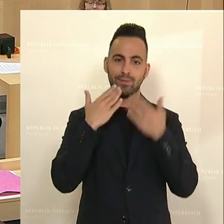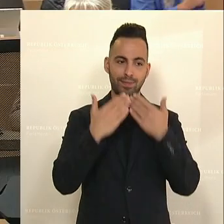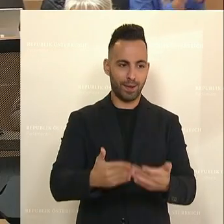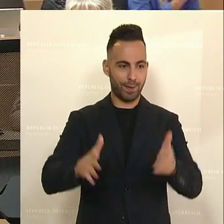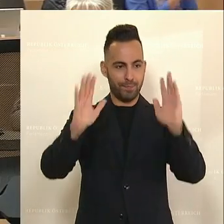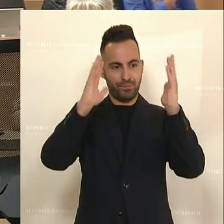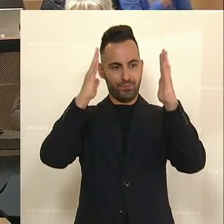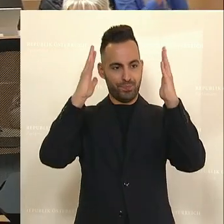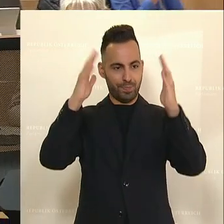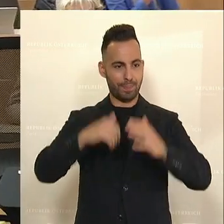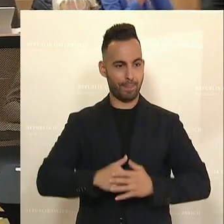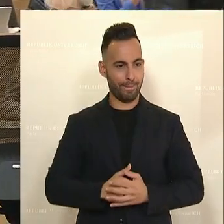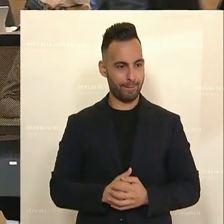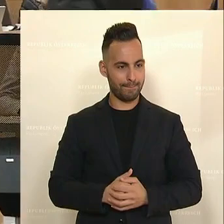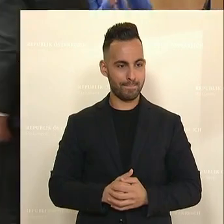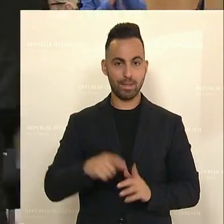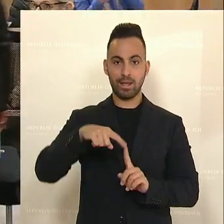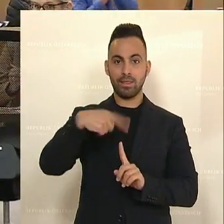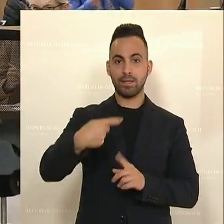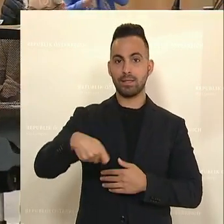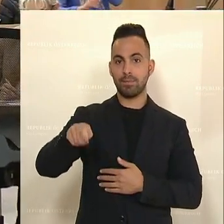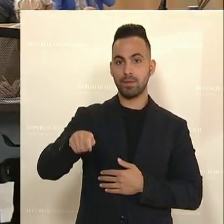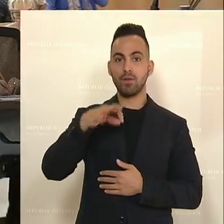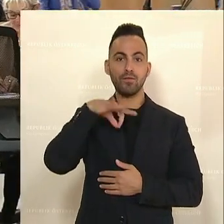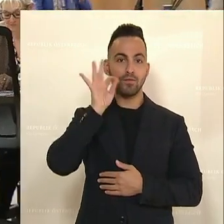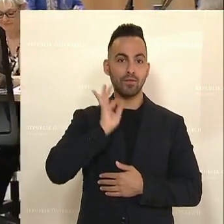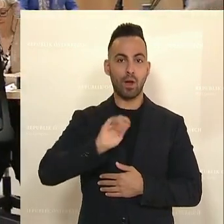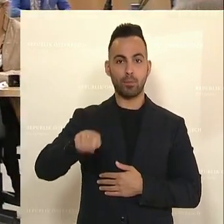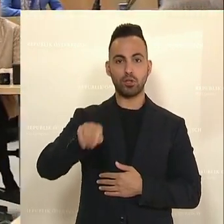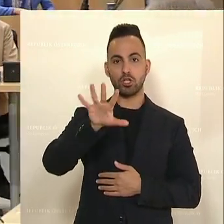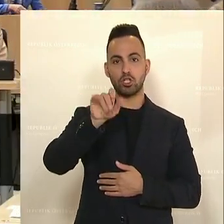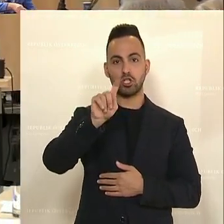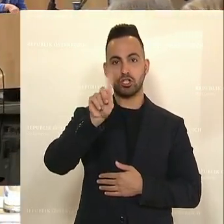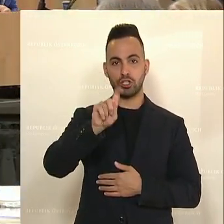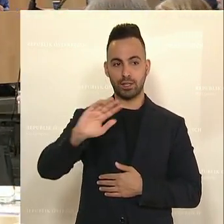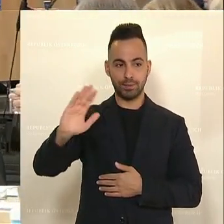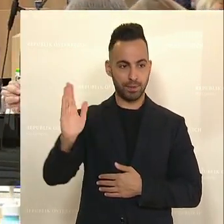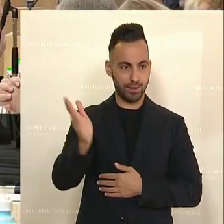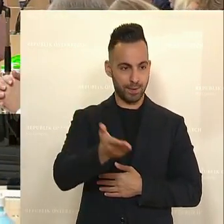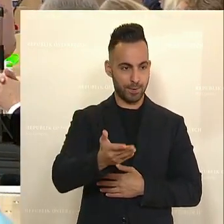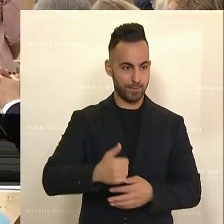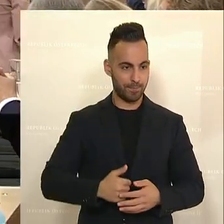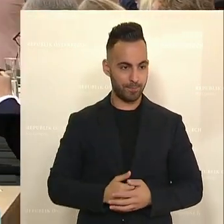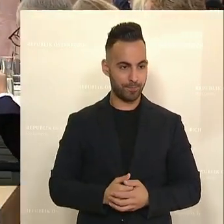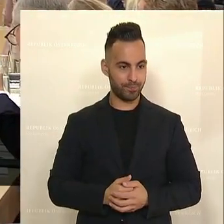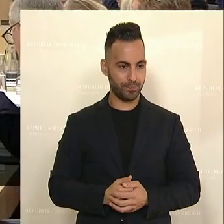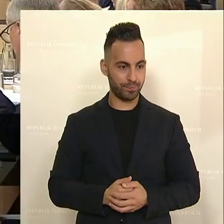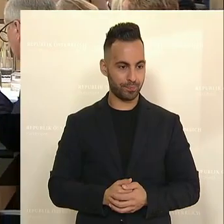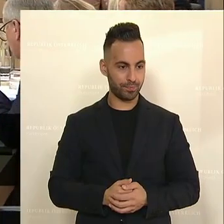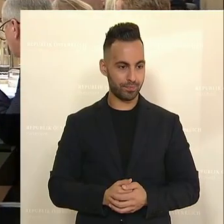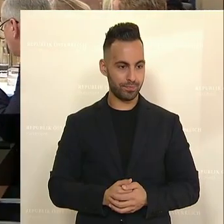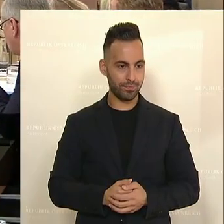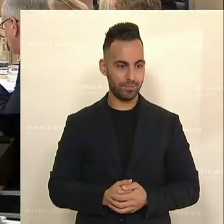Als Schwerpunkte des Budgets bezeichnet Hermann Gahr von der ÖVP die ökosoziale Steuerreform und die Abschaffung der kalten